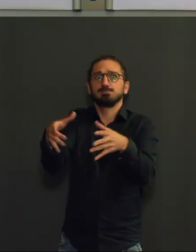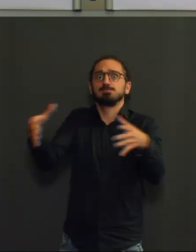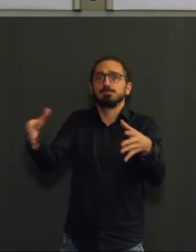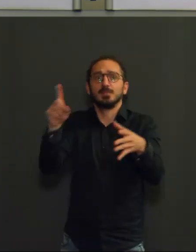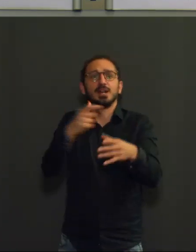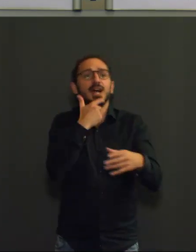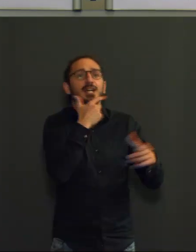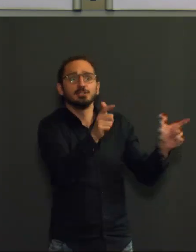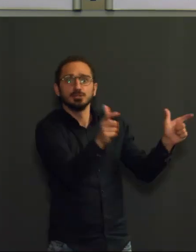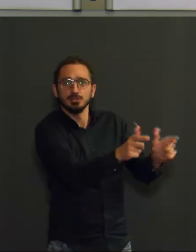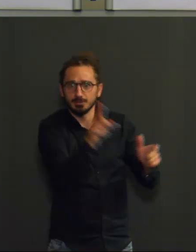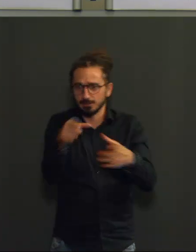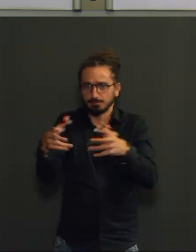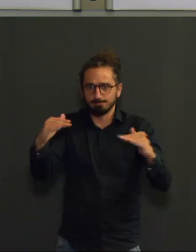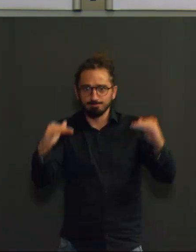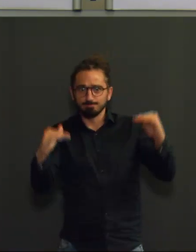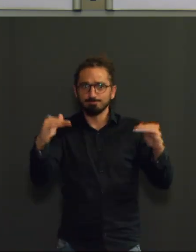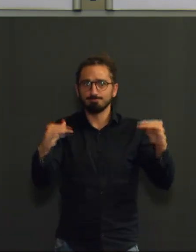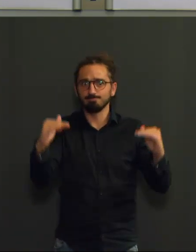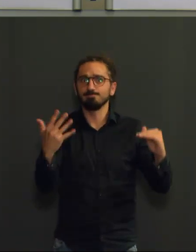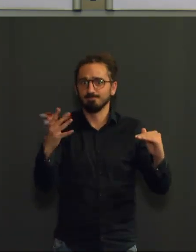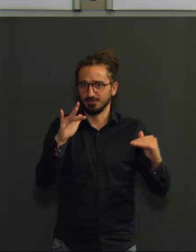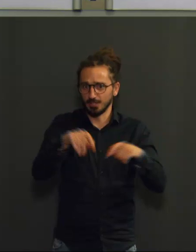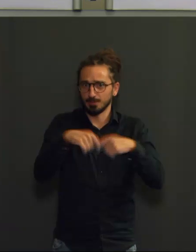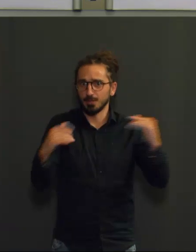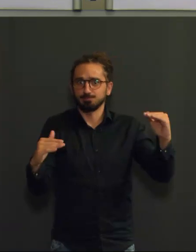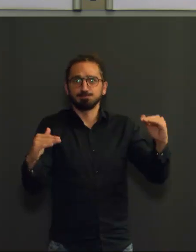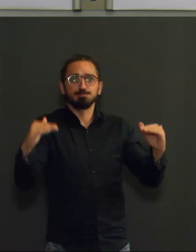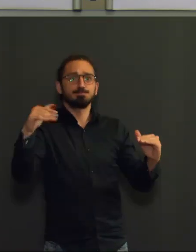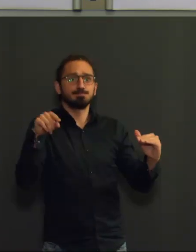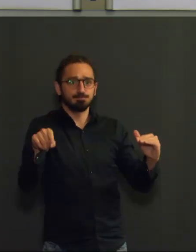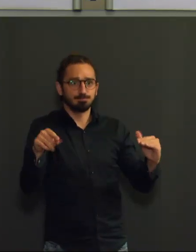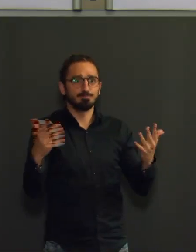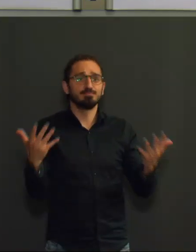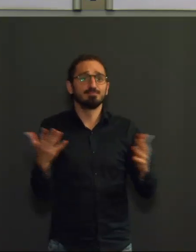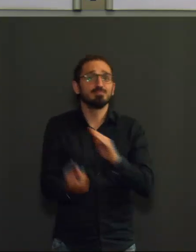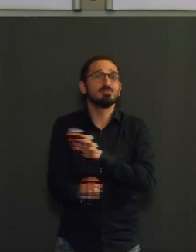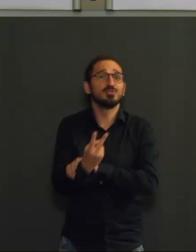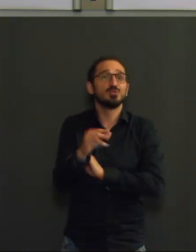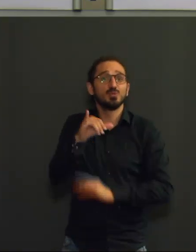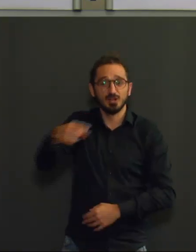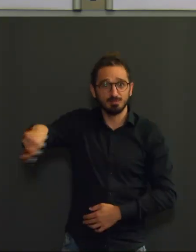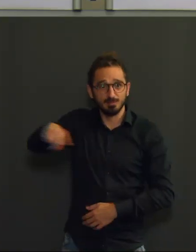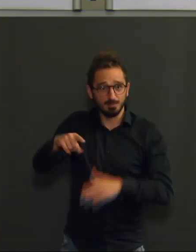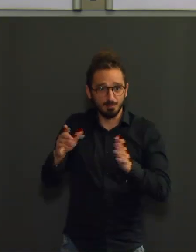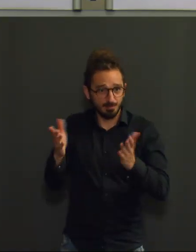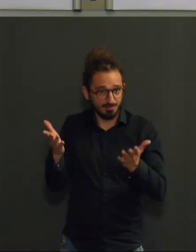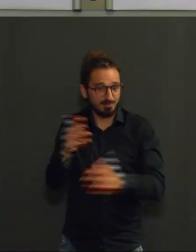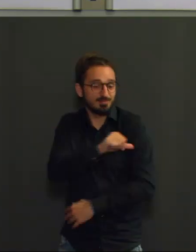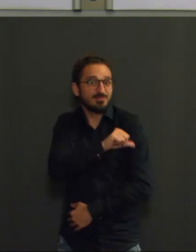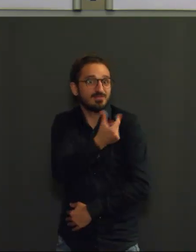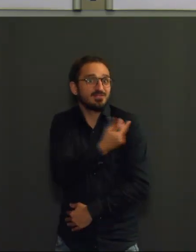Cela démontre non seulement l'efficacité du vaccin contre les formes sévères de la maladie,